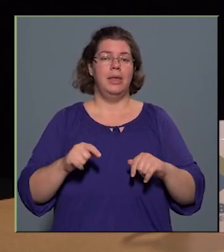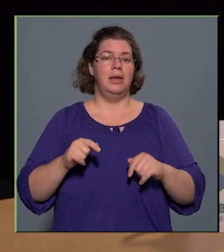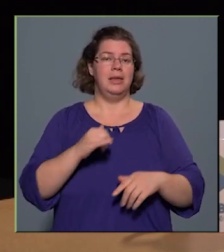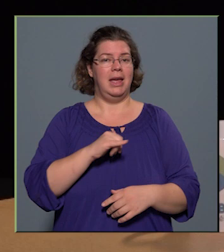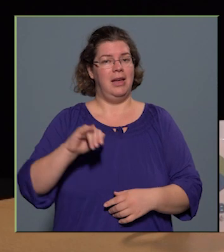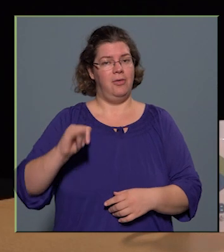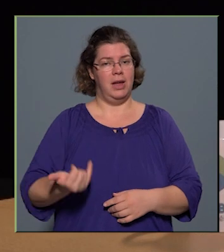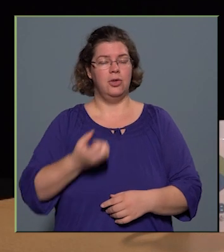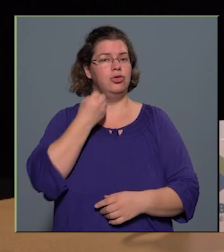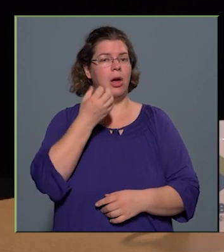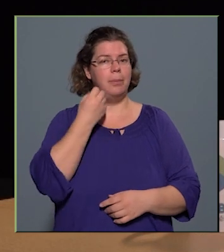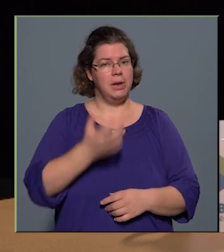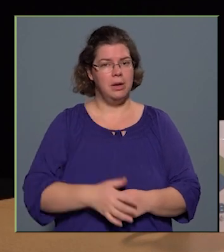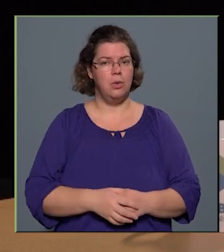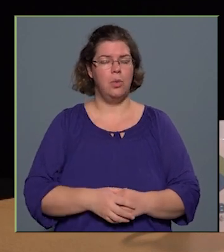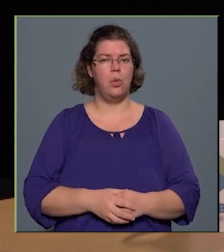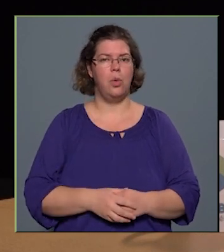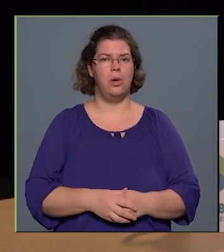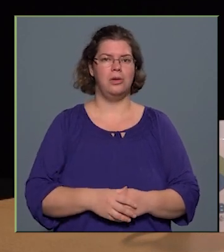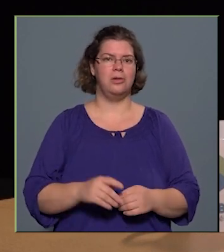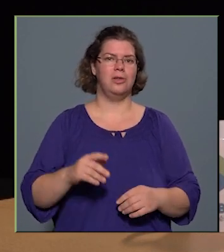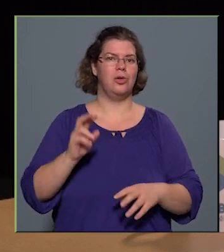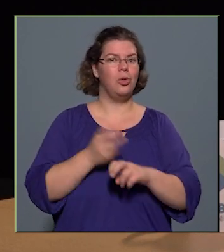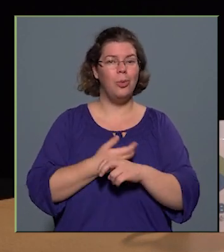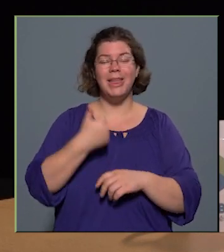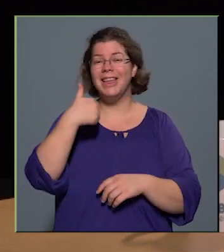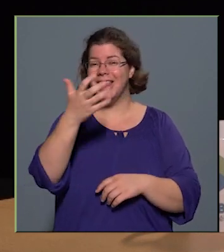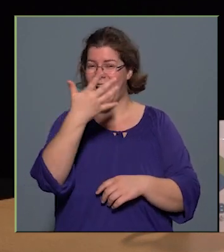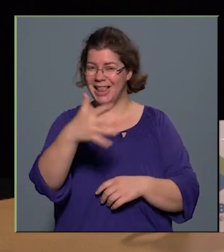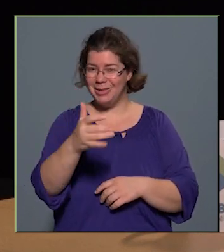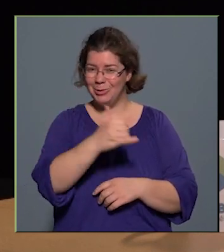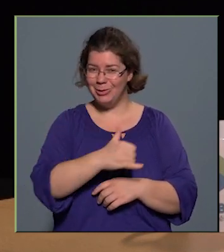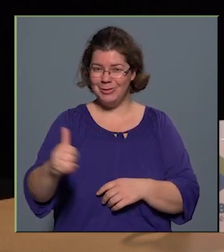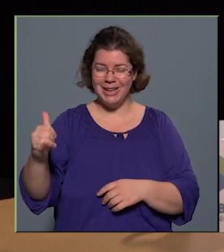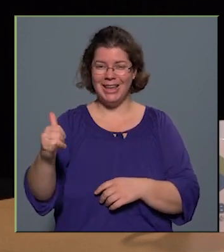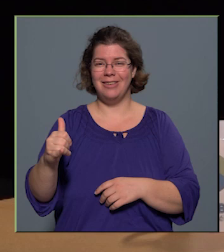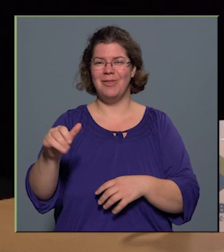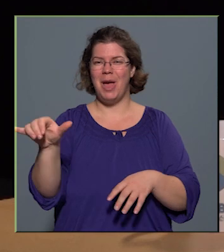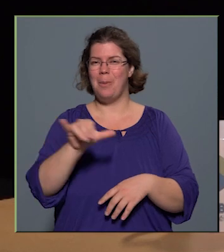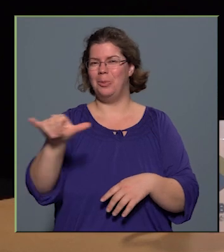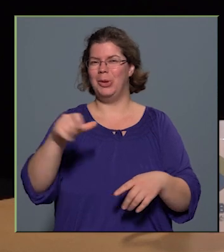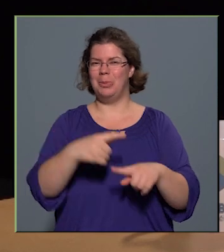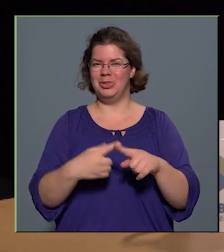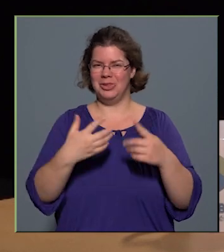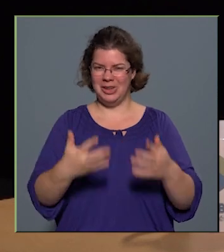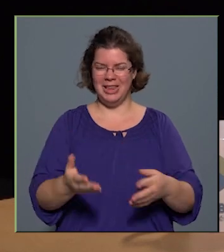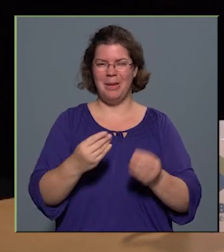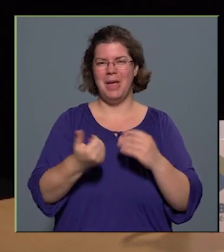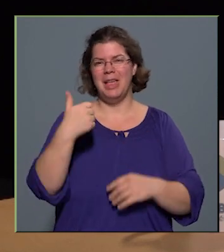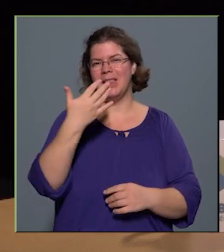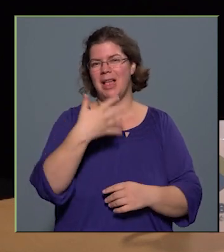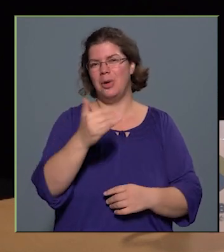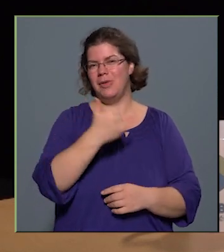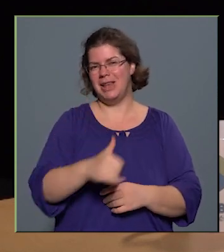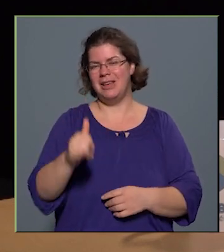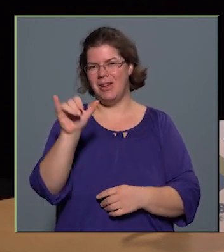is, amikor kőbánya 150 éve Budapest része, része ügye, hiszen 150 éves